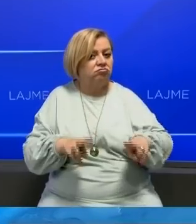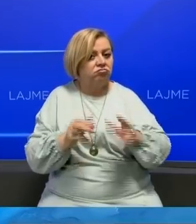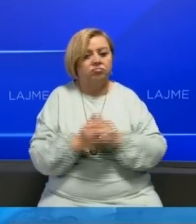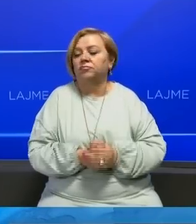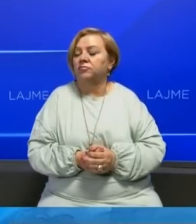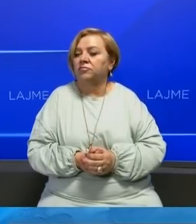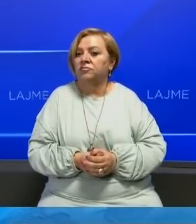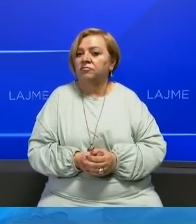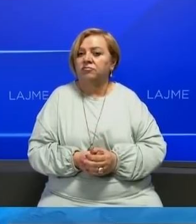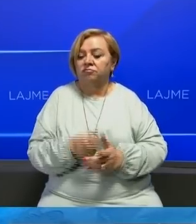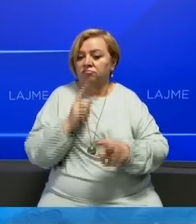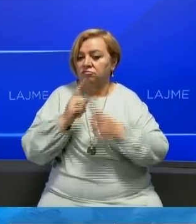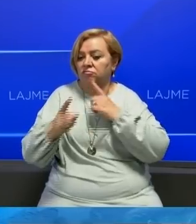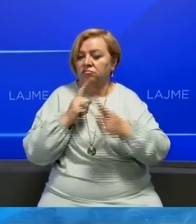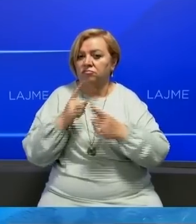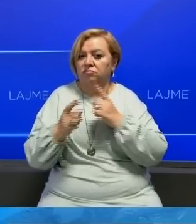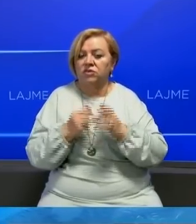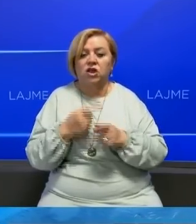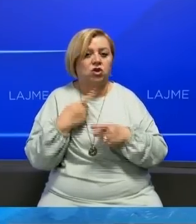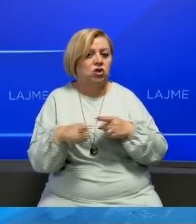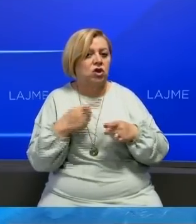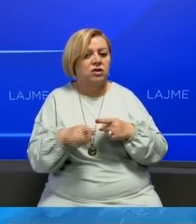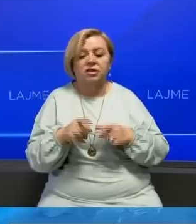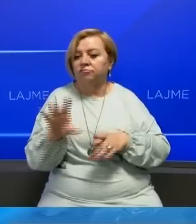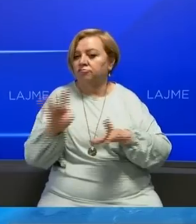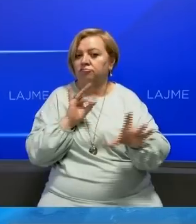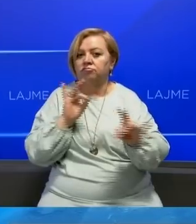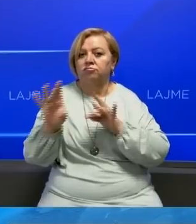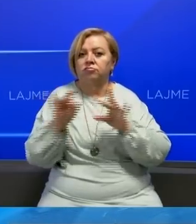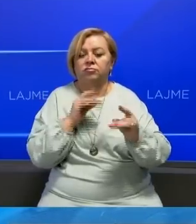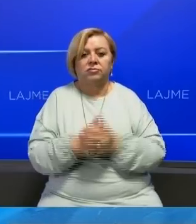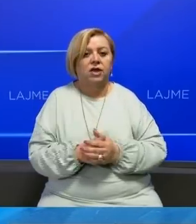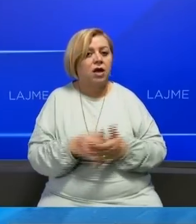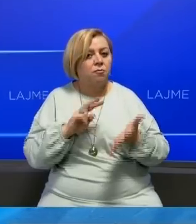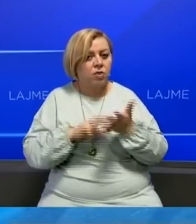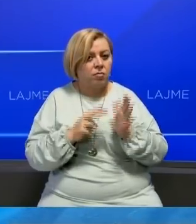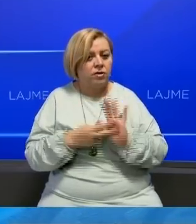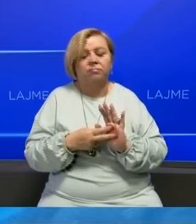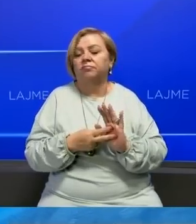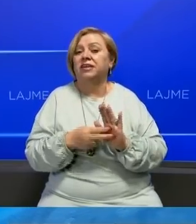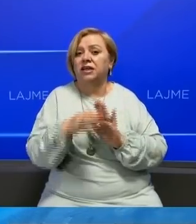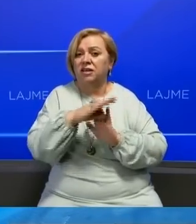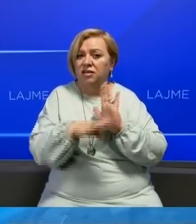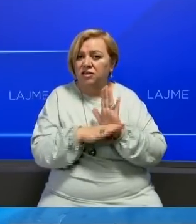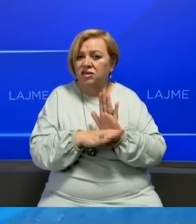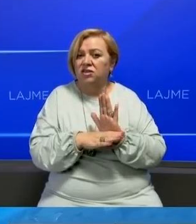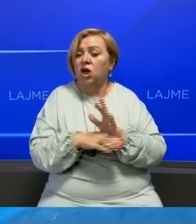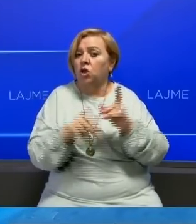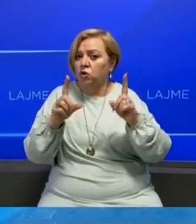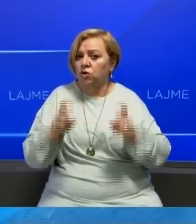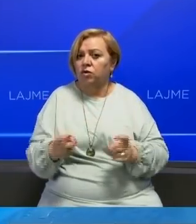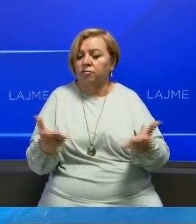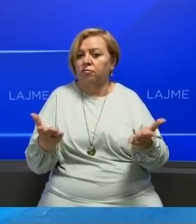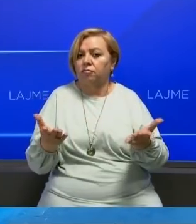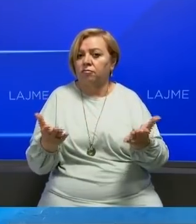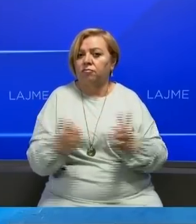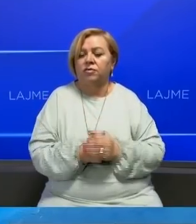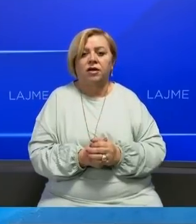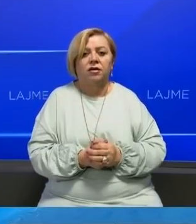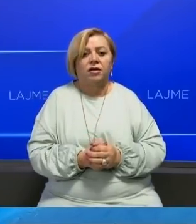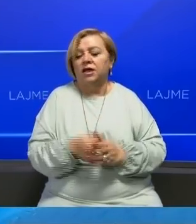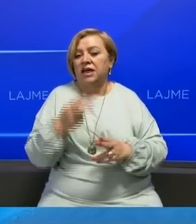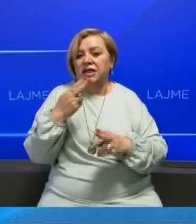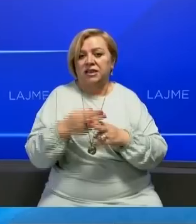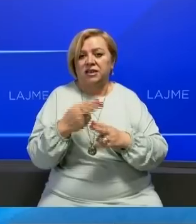fokus i diskutimeve po zhvillot në qështje të identifikuara si sfida dhe mangësit e ligjit eksistues me theks të veçant lista e